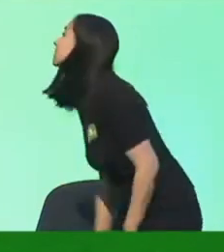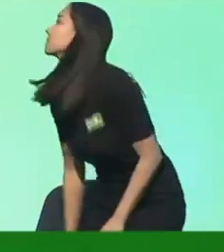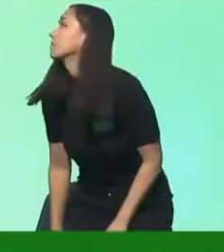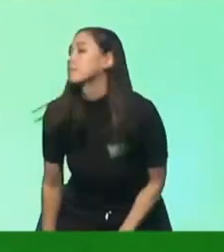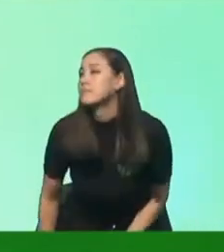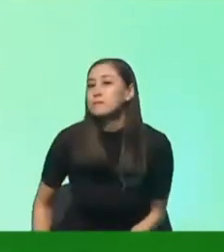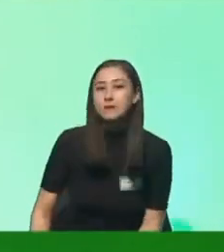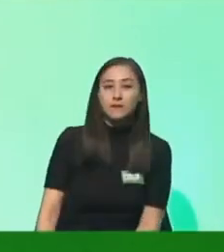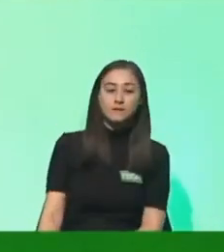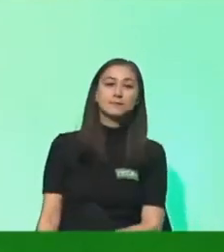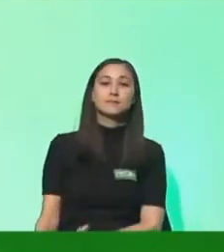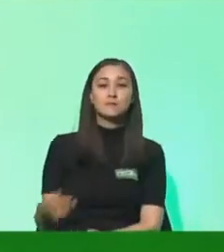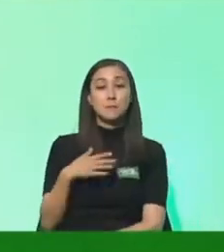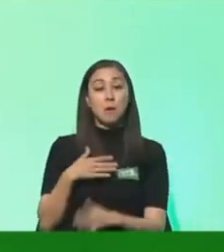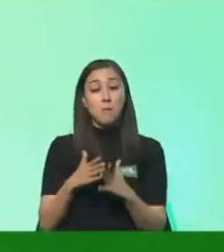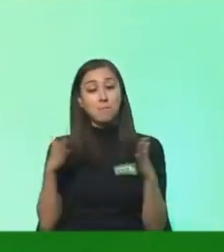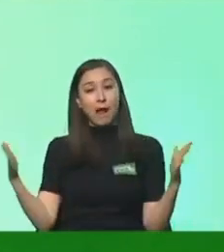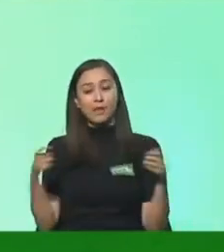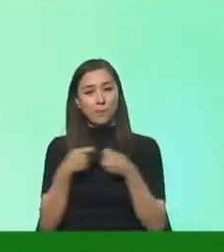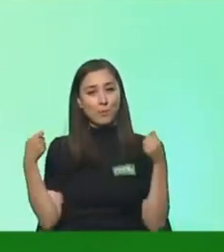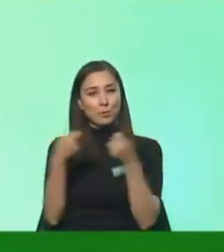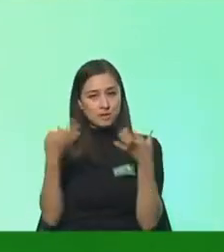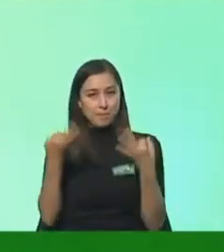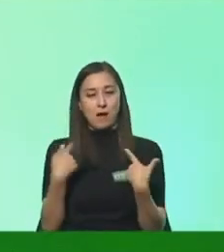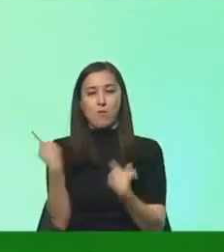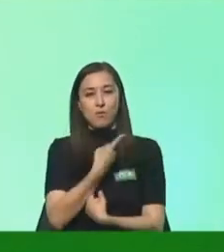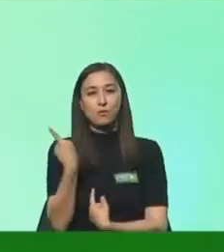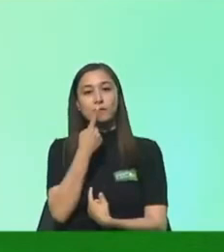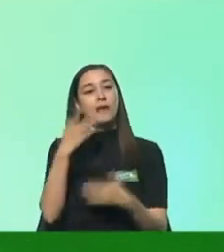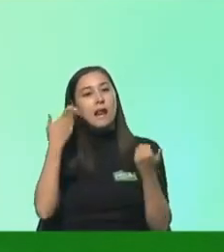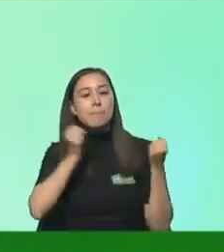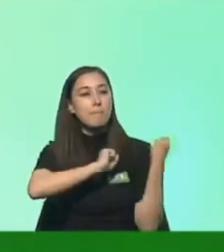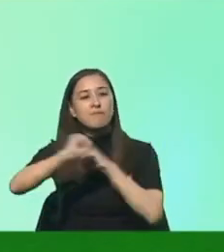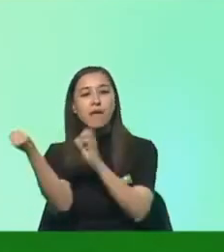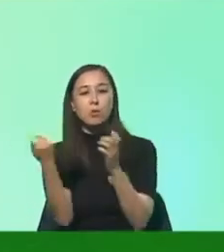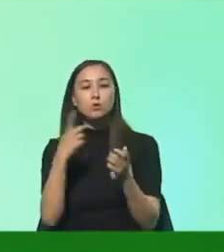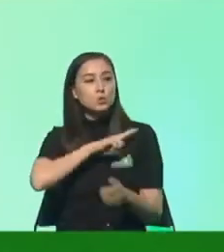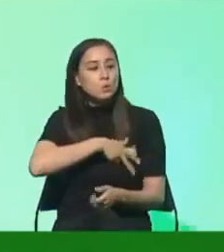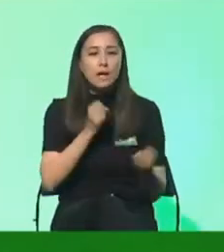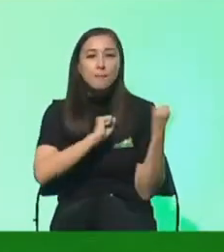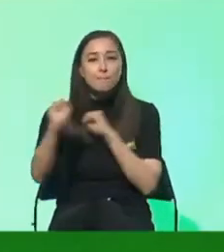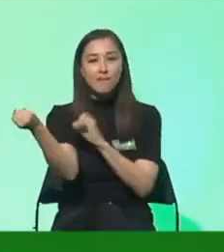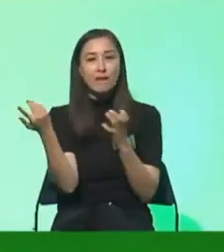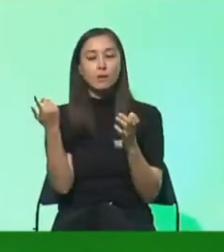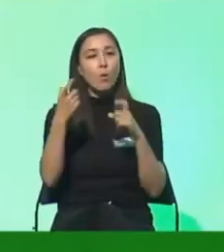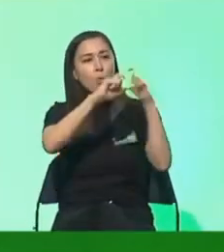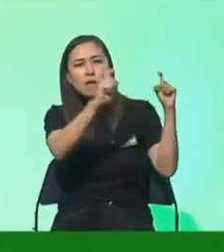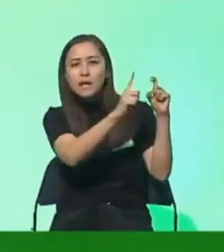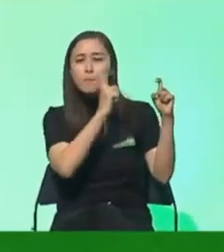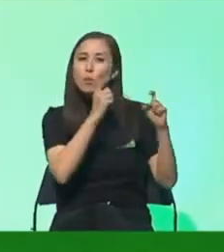Wir brauchen breite Bündnisse, das heißt, wir brauchen die Klimabewegung, die sozialen Bewegungen, wir brauchen die Unternehmen, die